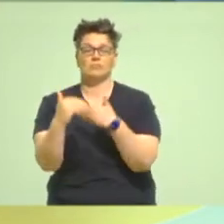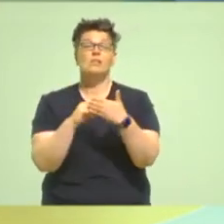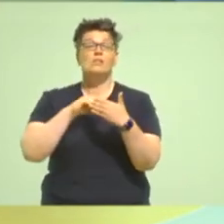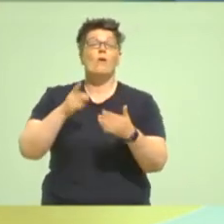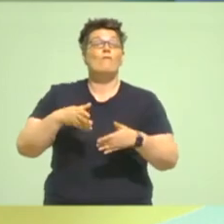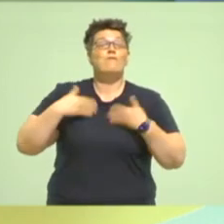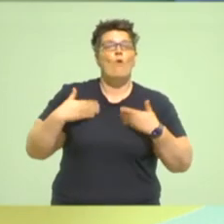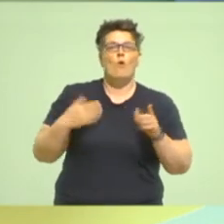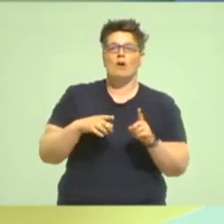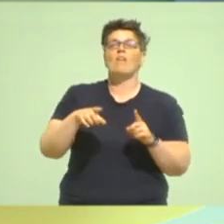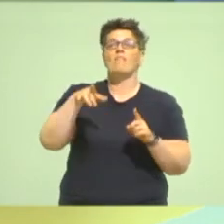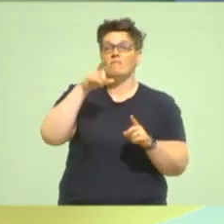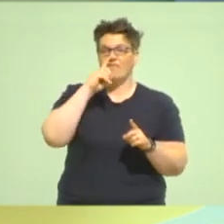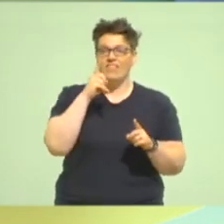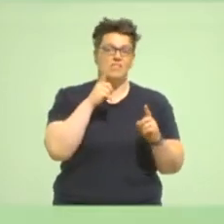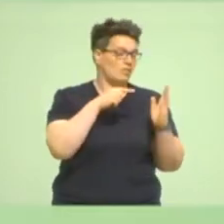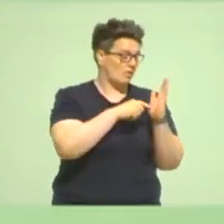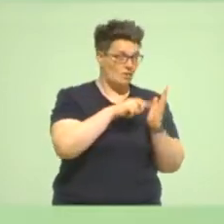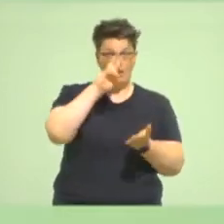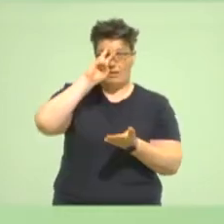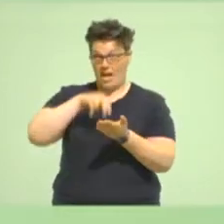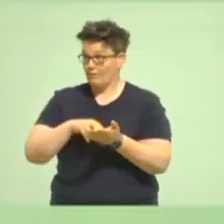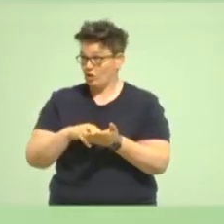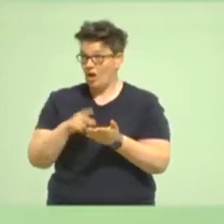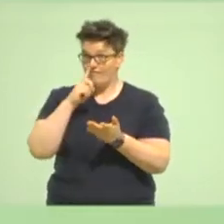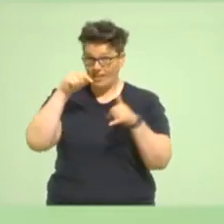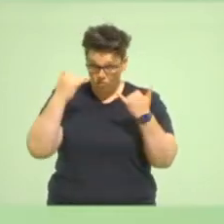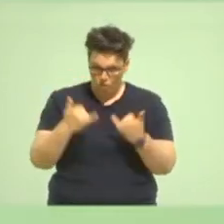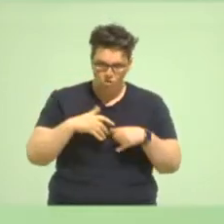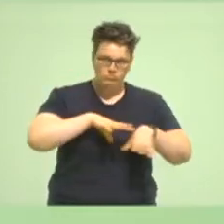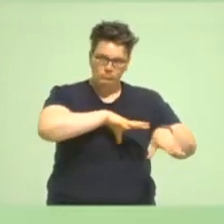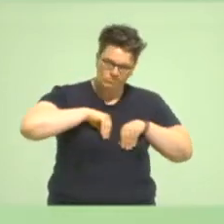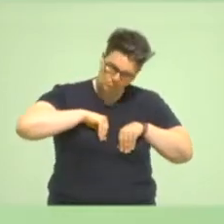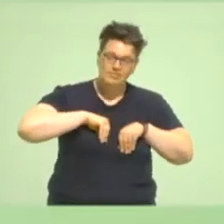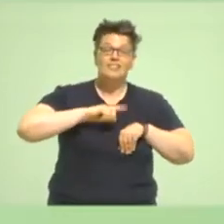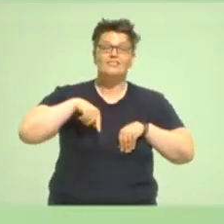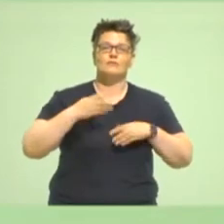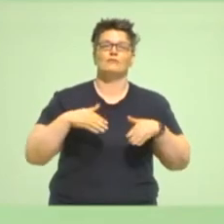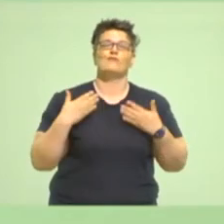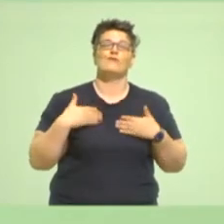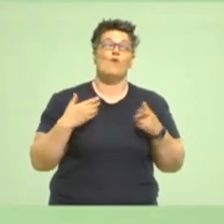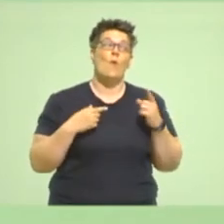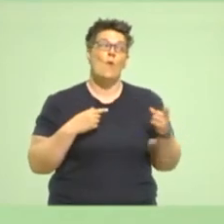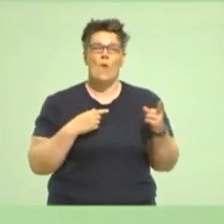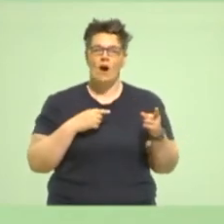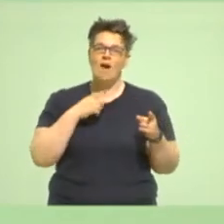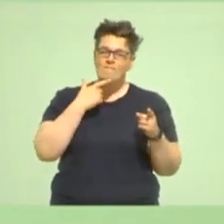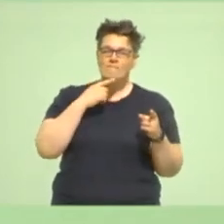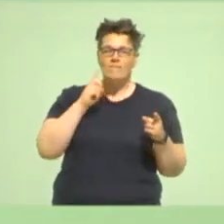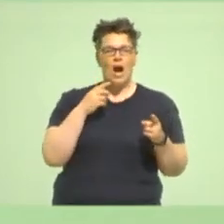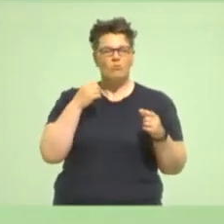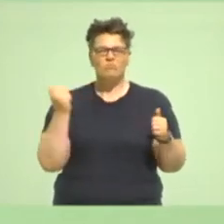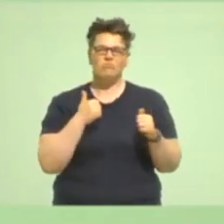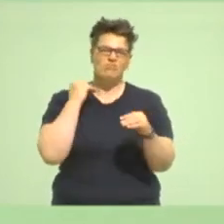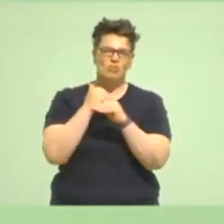wenn wir eine Koalitionsvertrags Zustimmung heute erreichen, ich das mit möglicherweise tollen Kabinetts- Kolleginnen und